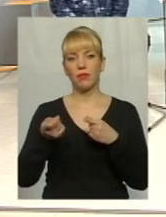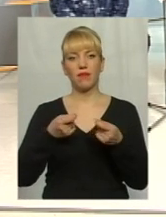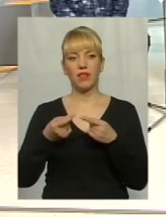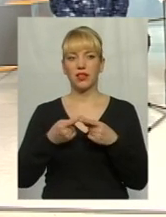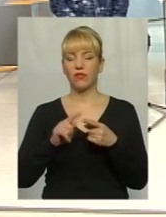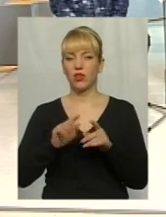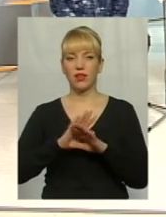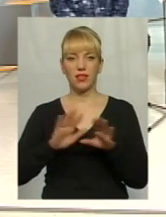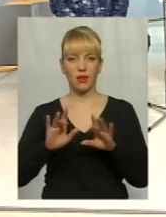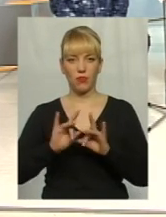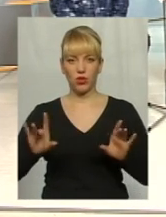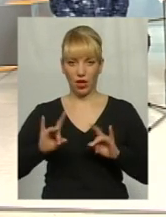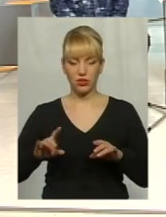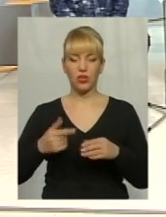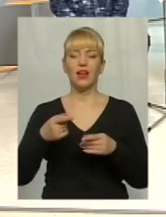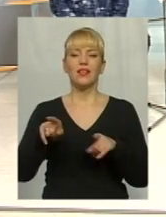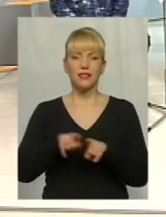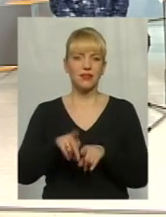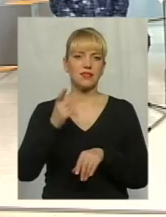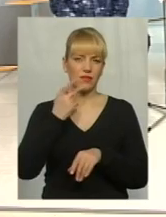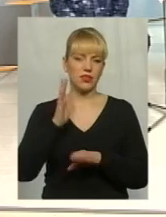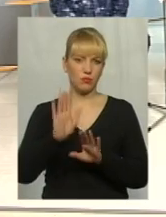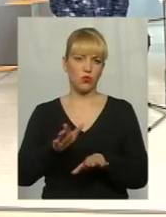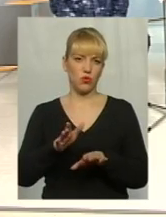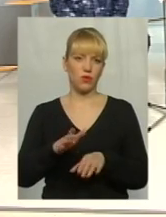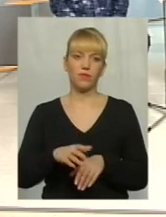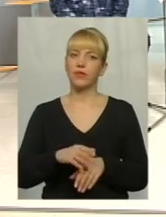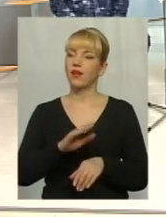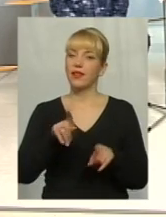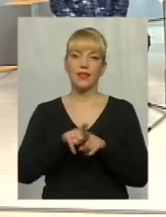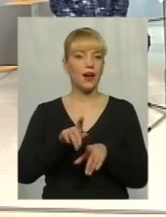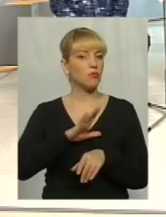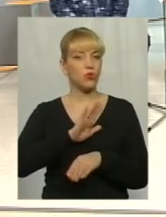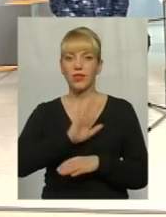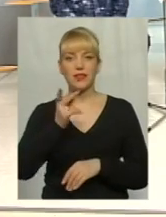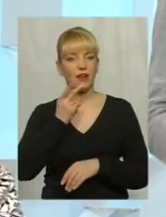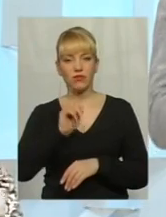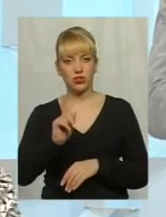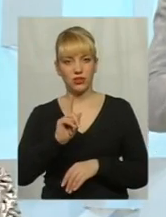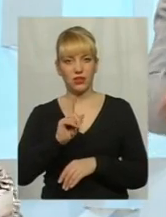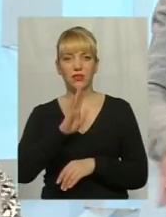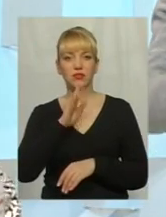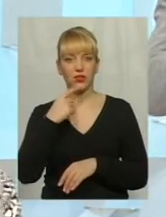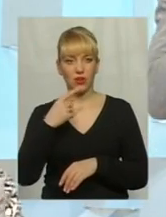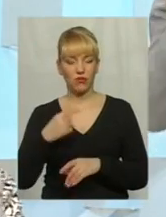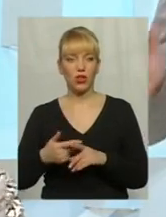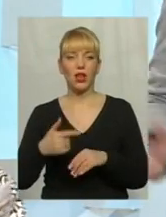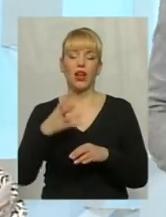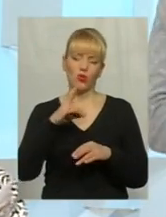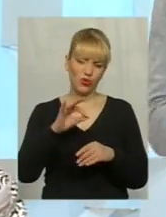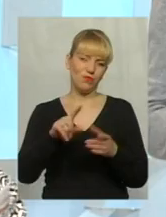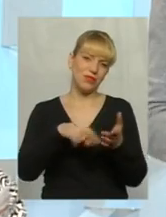пояснює. Так було завжди. Так було не Я завжди кажу, що проблема будь-якої влади, я не кажу міської, обласної,